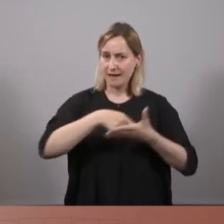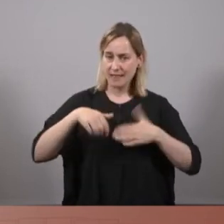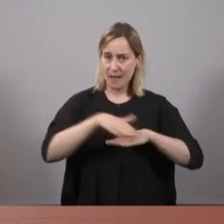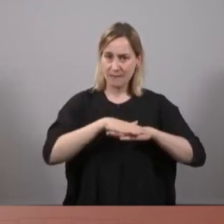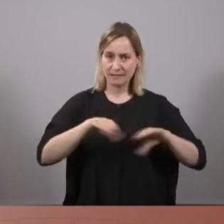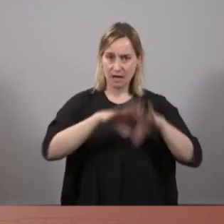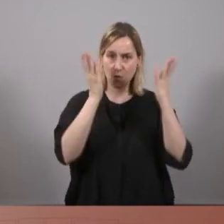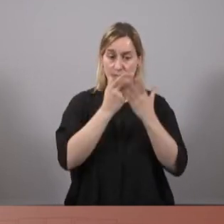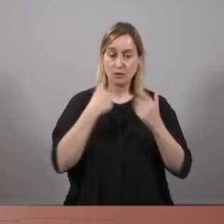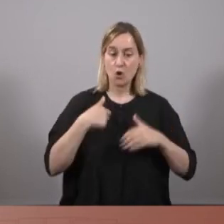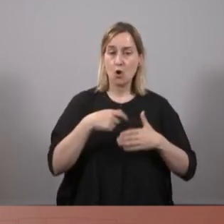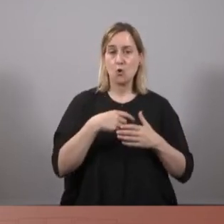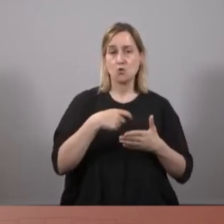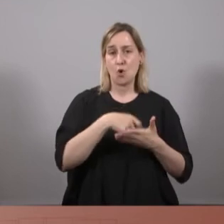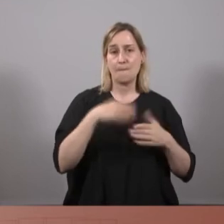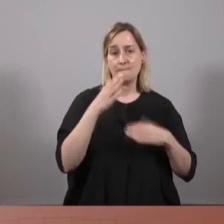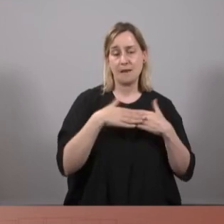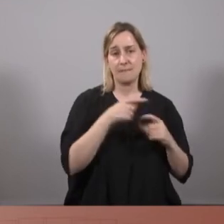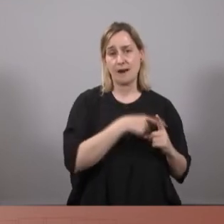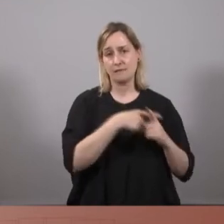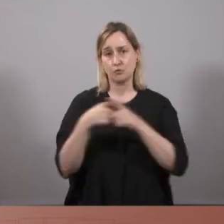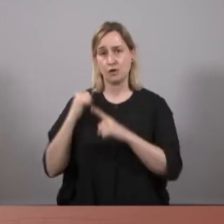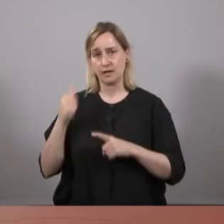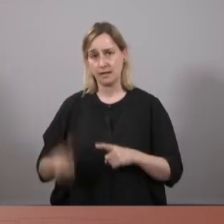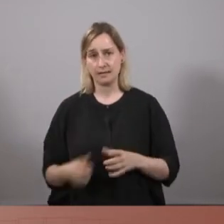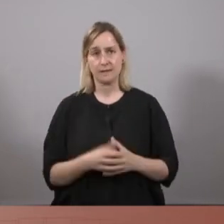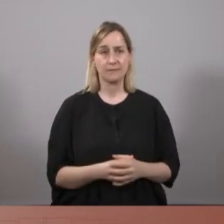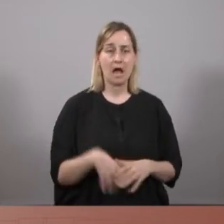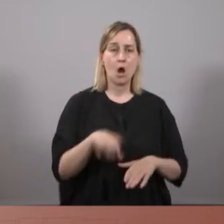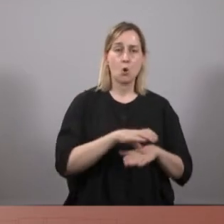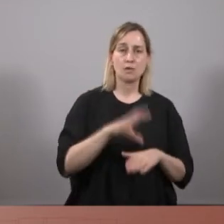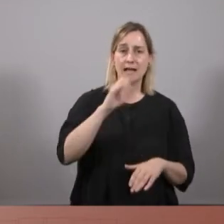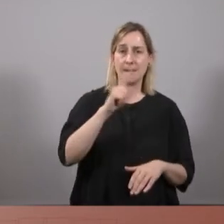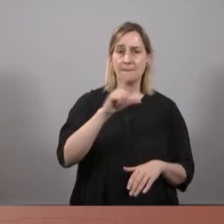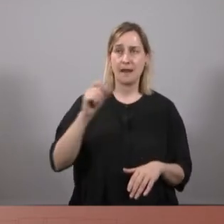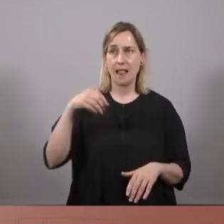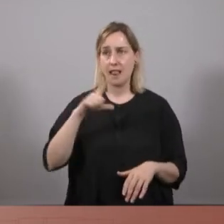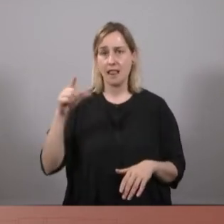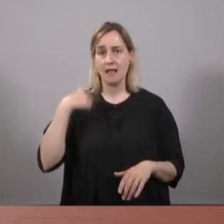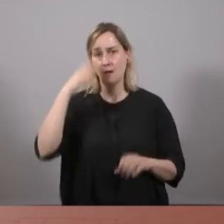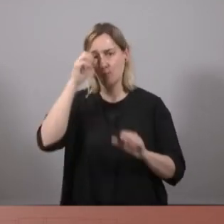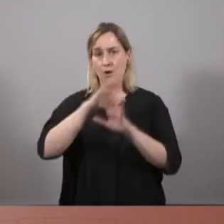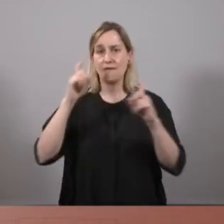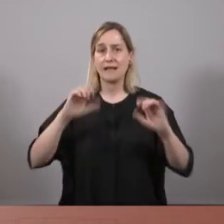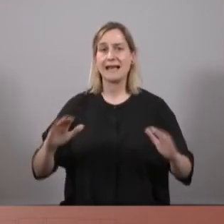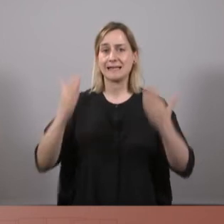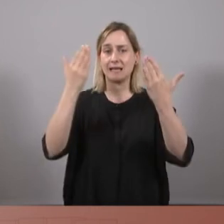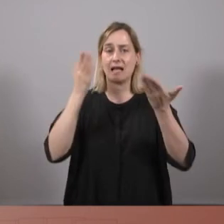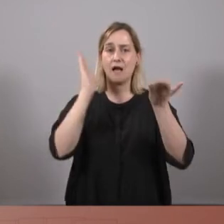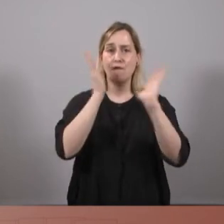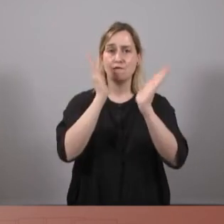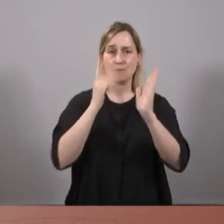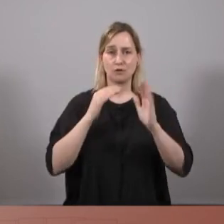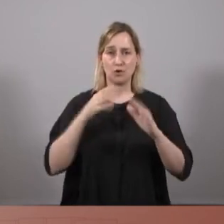com un instrument bàsic de redistribució de la riquesa. El conseller Cambray suposo que ha quedat clar que cal rescatar la formació professional,